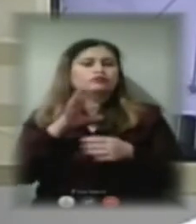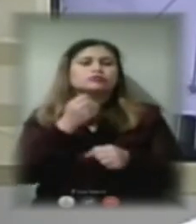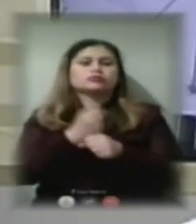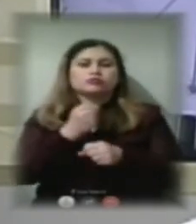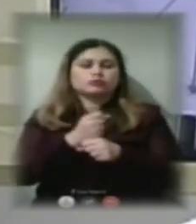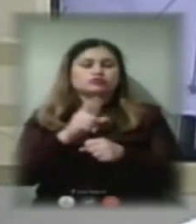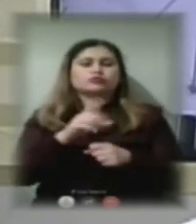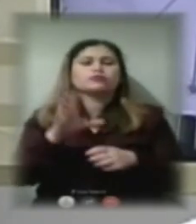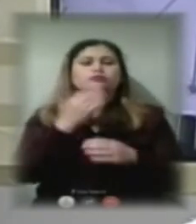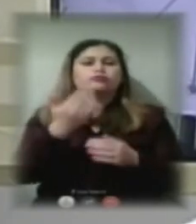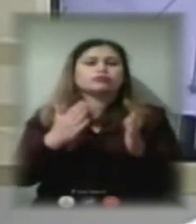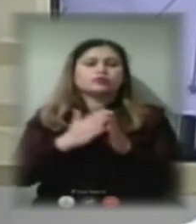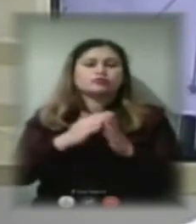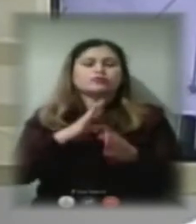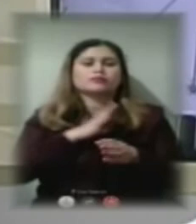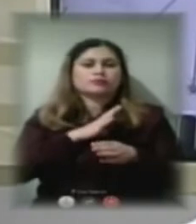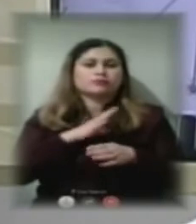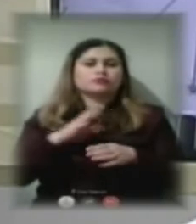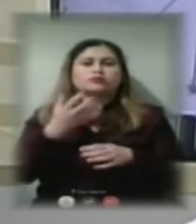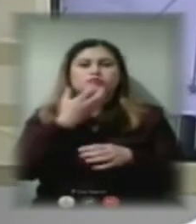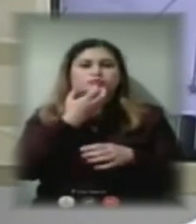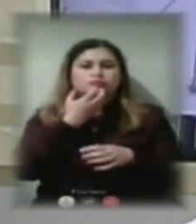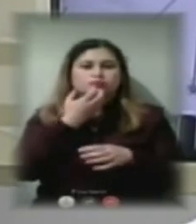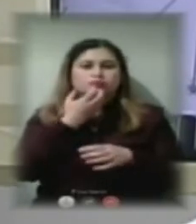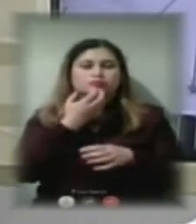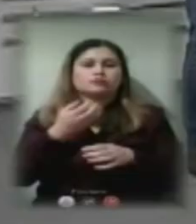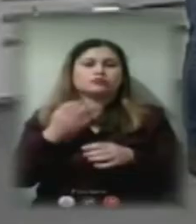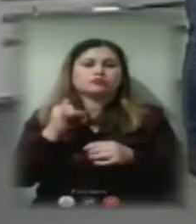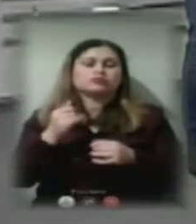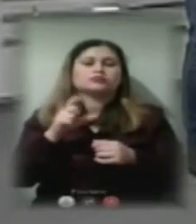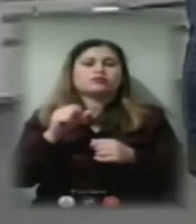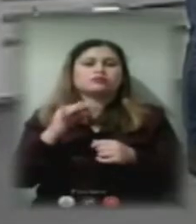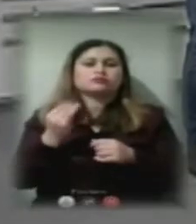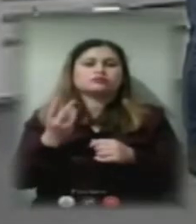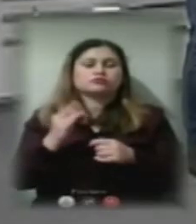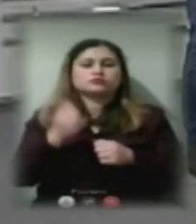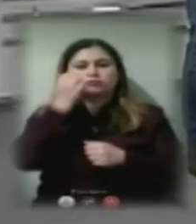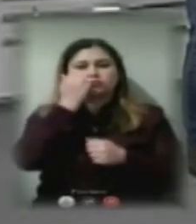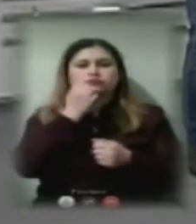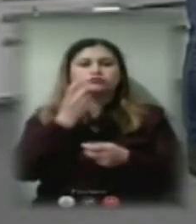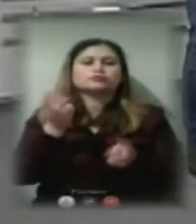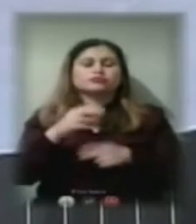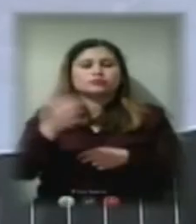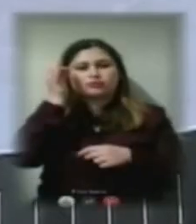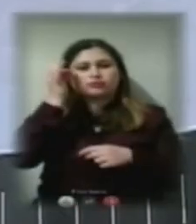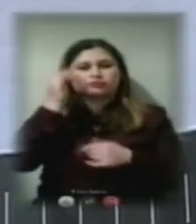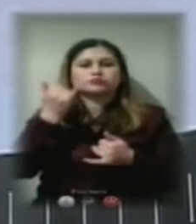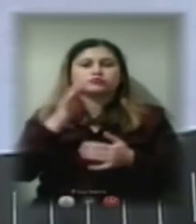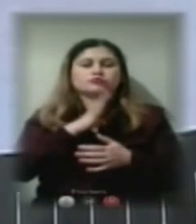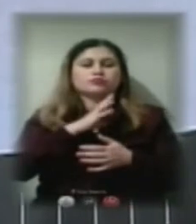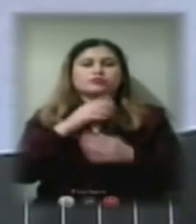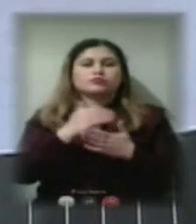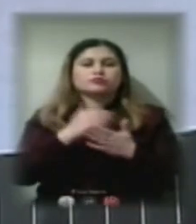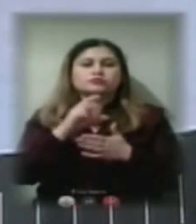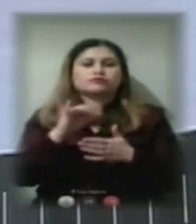городян, містян було тепло і затишно. Я дякую вам. Нагадаю, що сьогодні у програмі «Звіти на